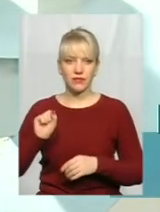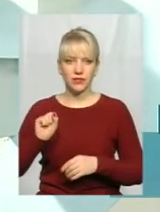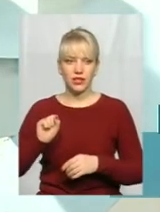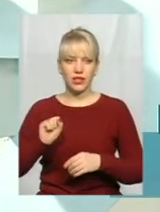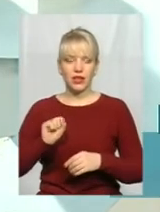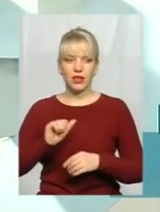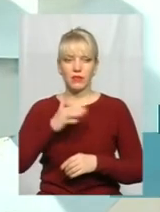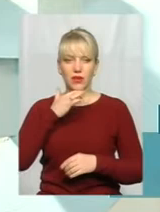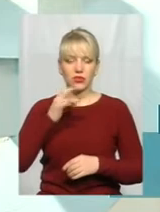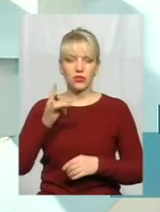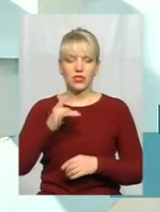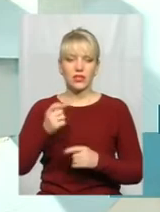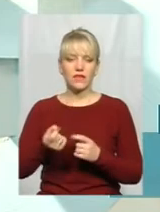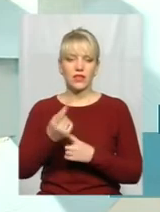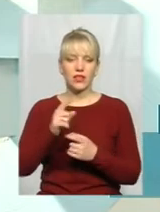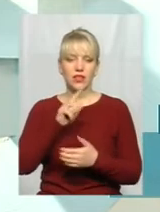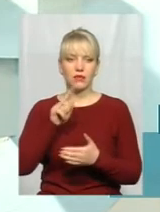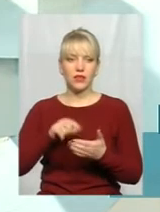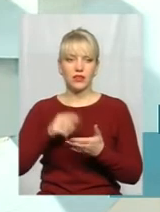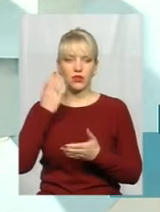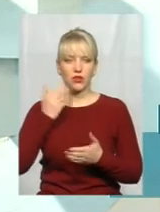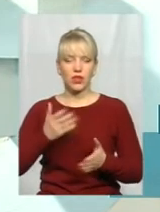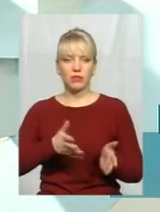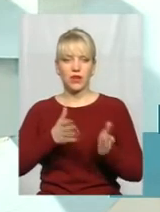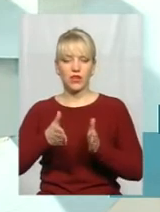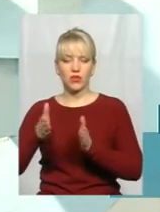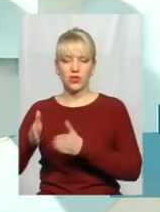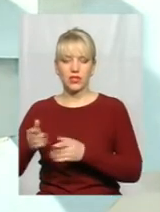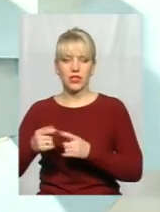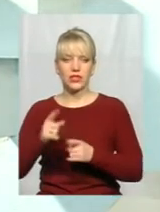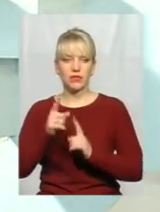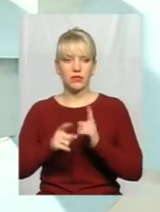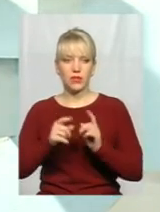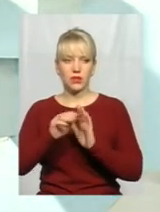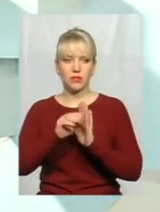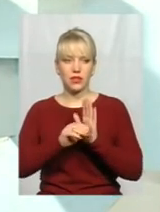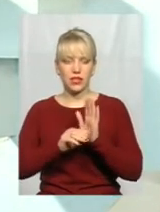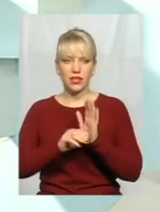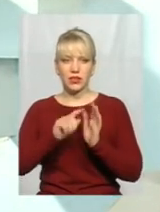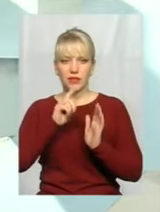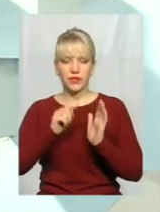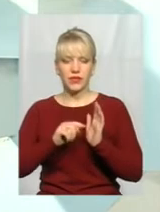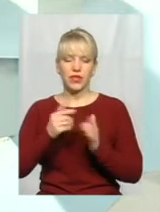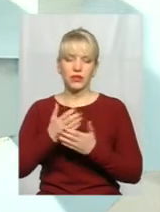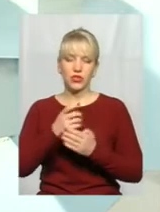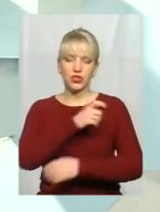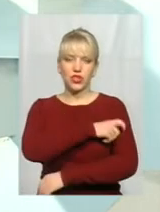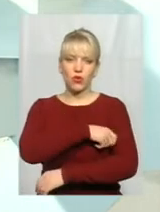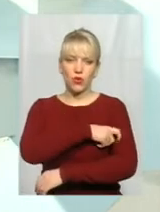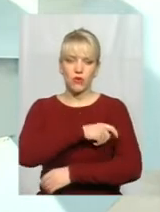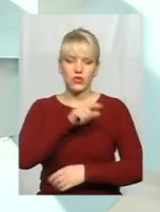неодноразово виникали питання, коли ми переносили, змінювали порядок денний, ставили черговість того чи іншого питання